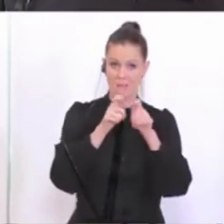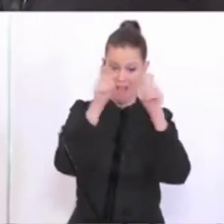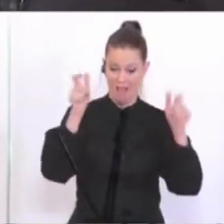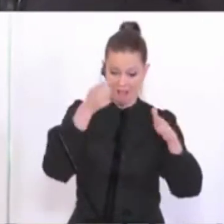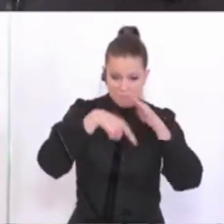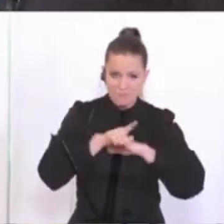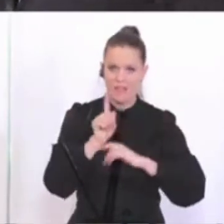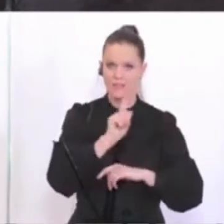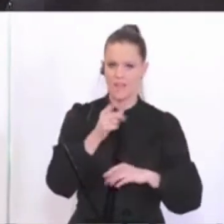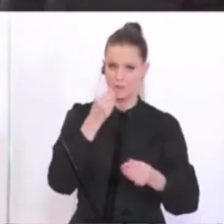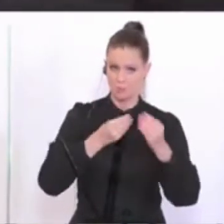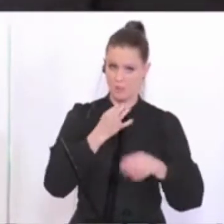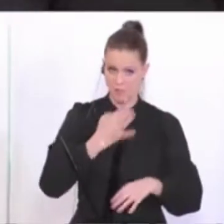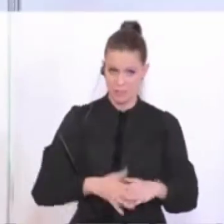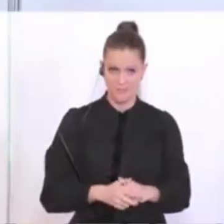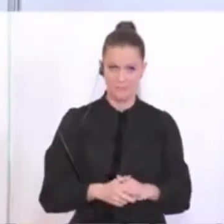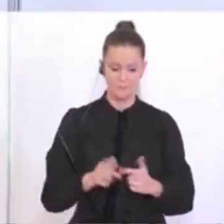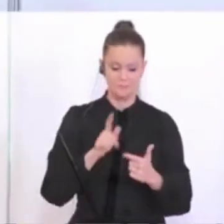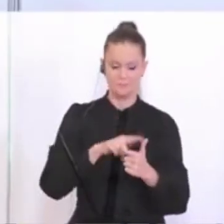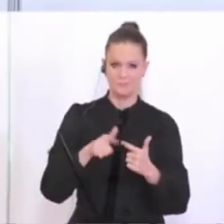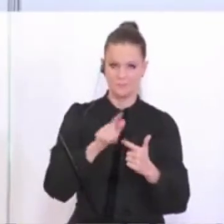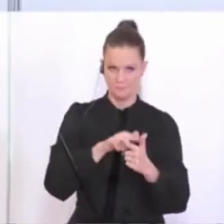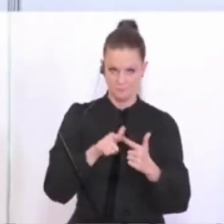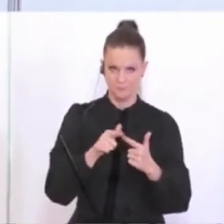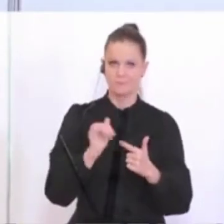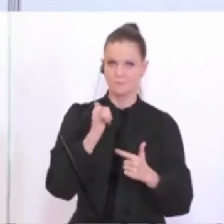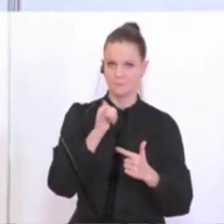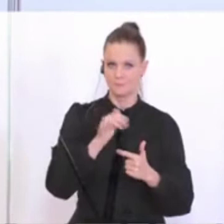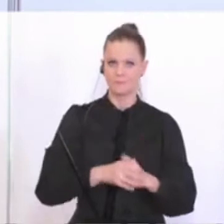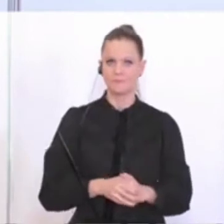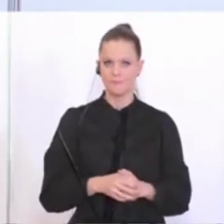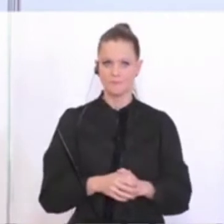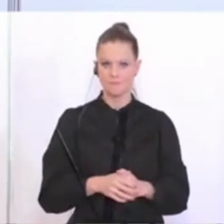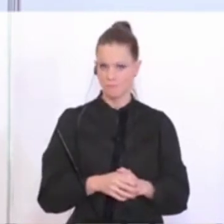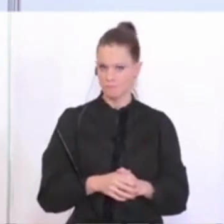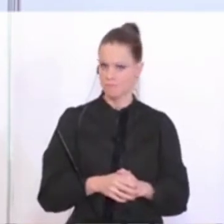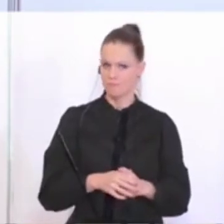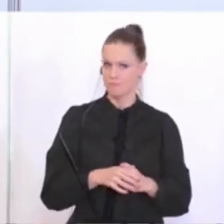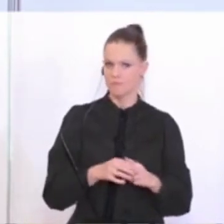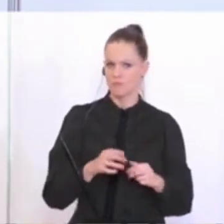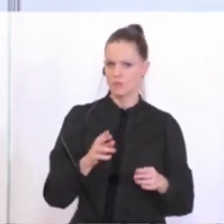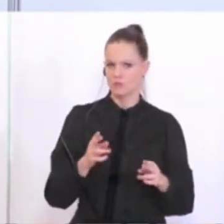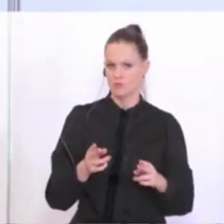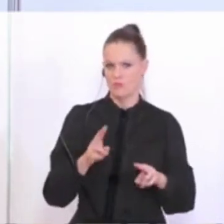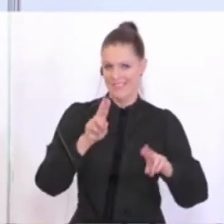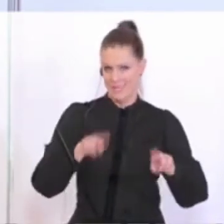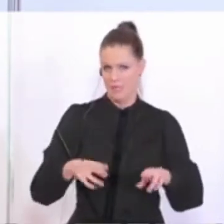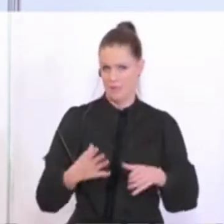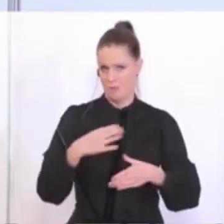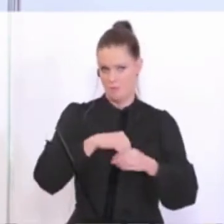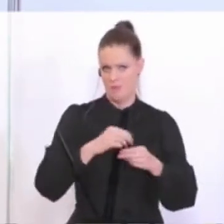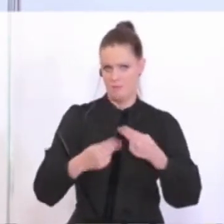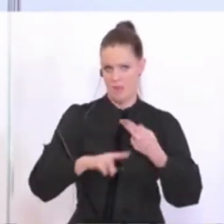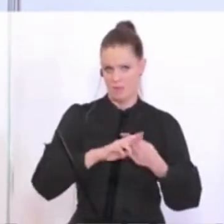Ist das richtig? Ja, zwei Fragen, die in der Tendenz ja schon richtig mitbeantwortet wurden. Die Termine